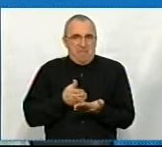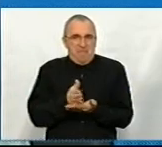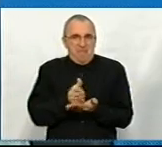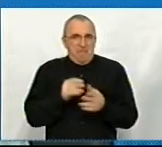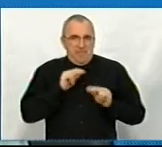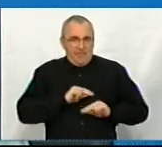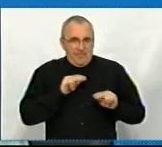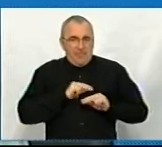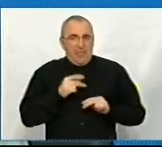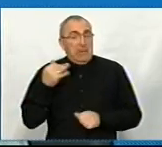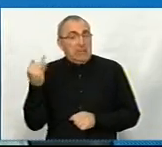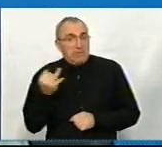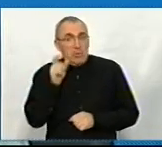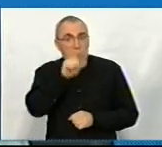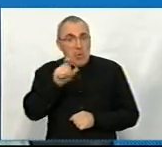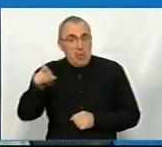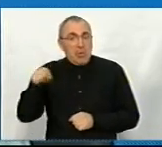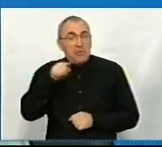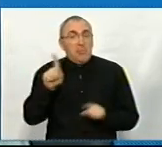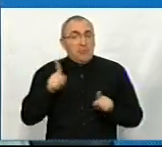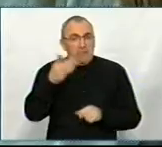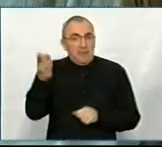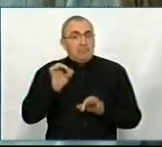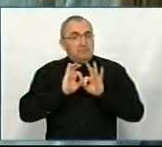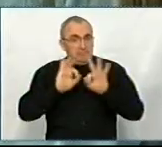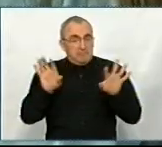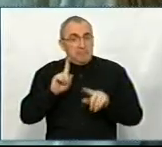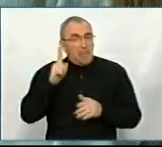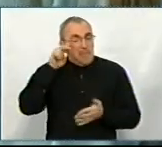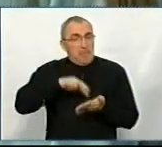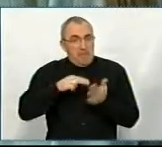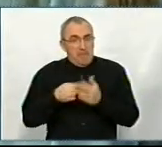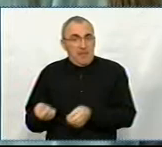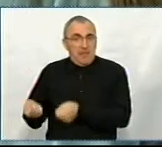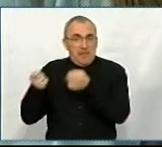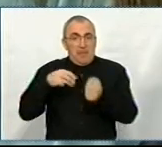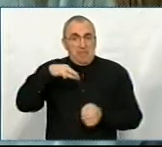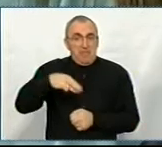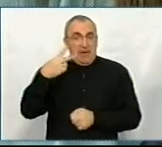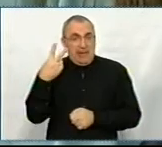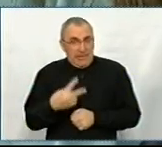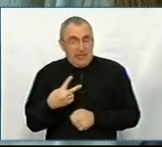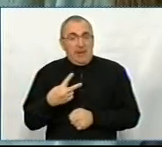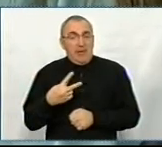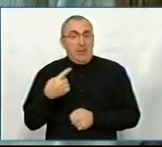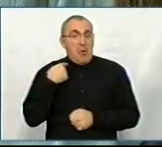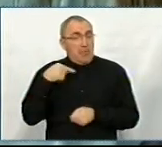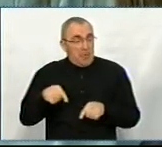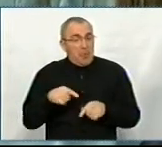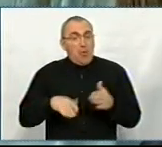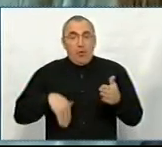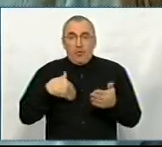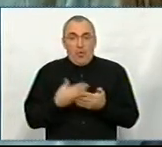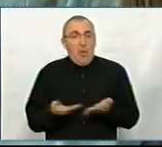дуже зацікавили громадськість тим, що ви зазначили, що плануєте завести Макдональдс у місто Кропивницький, місто, яке досі